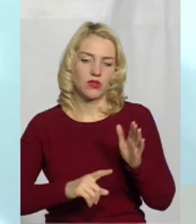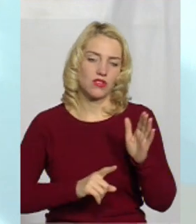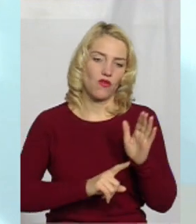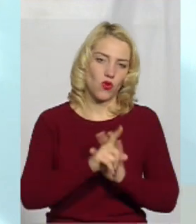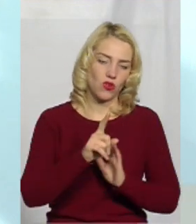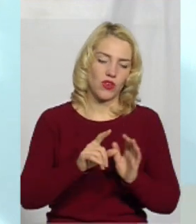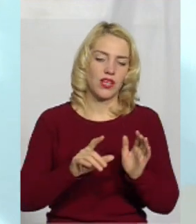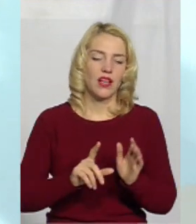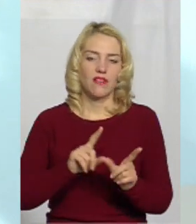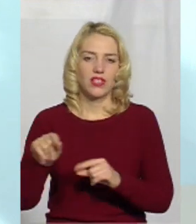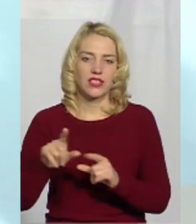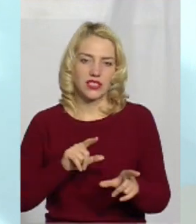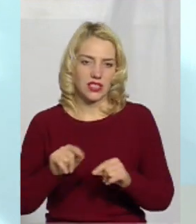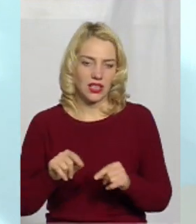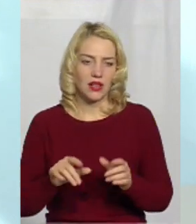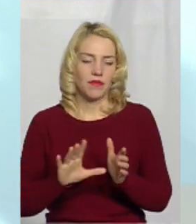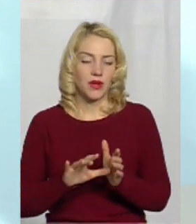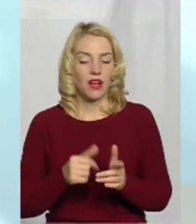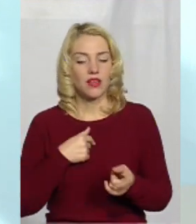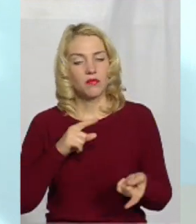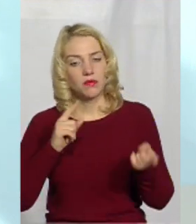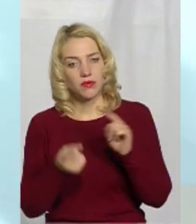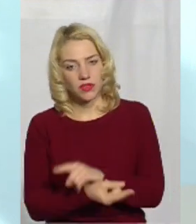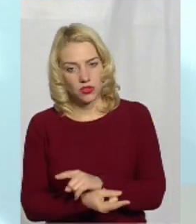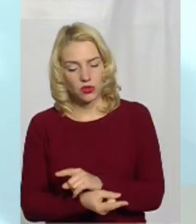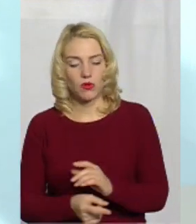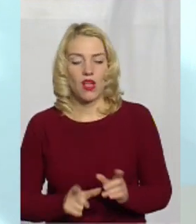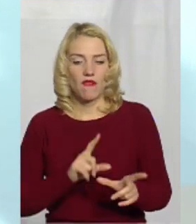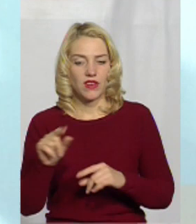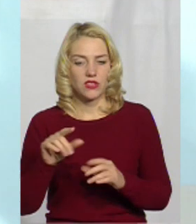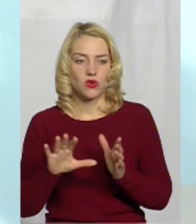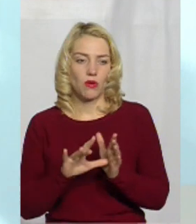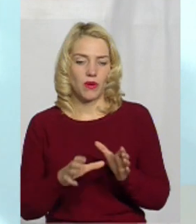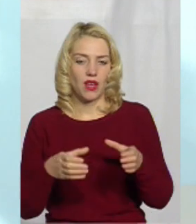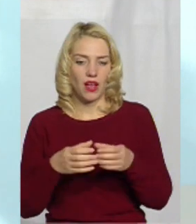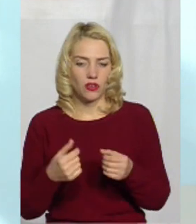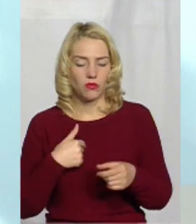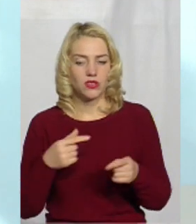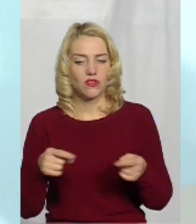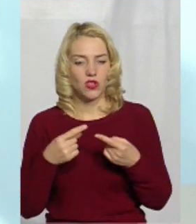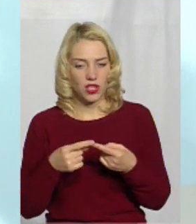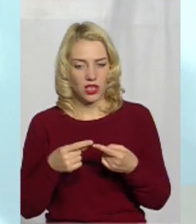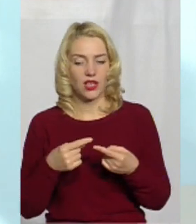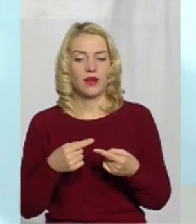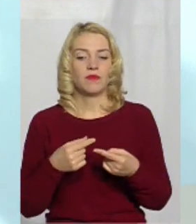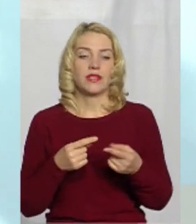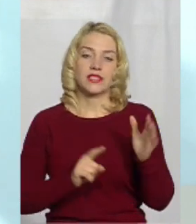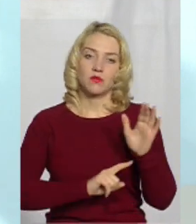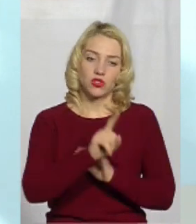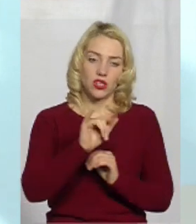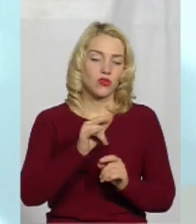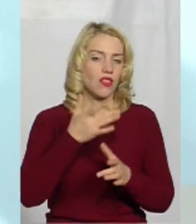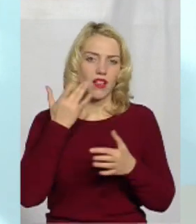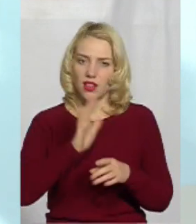від зворотнього. Виїзну бригаду нам було створити легше. Теж не так вже зовсім легко, тому що треба було знайти і